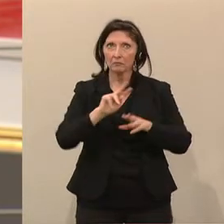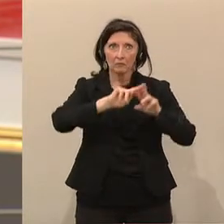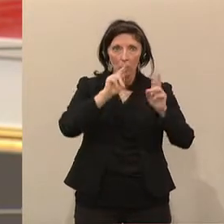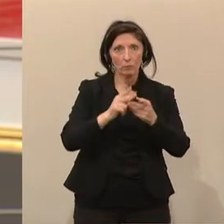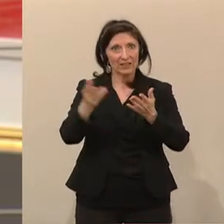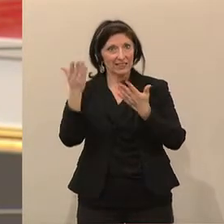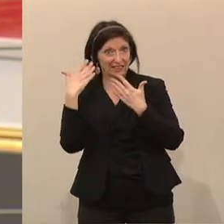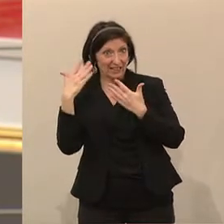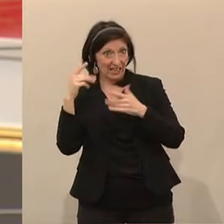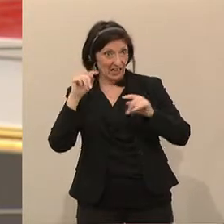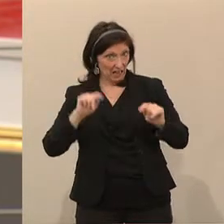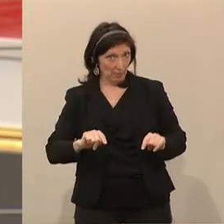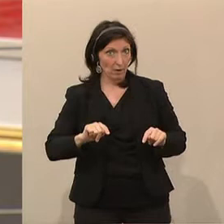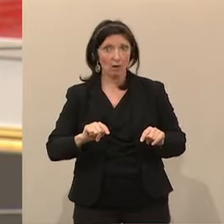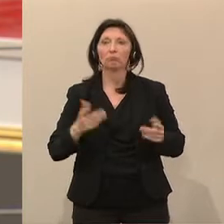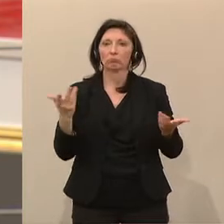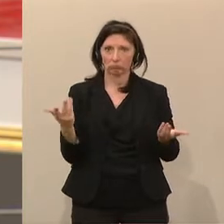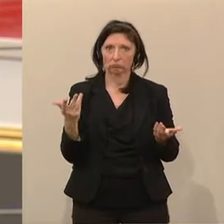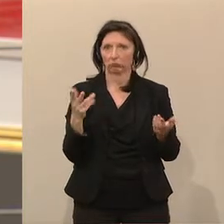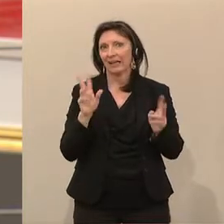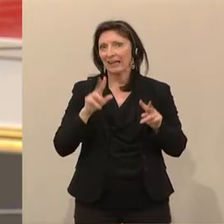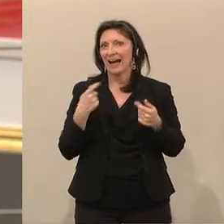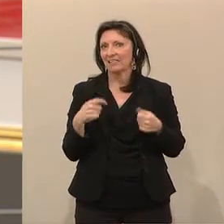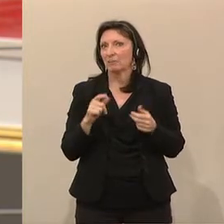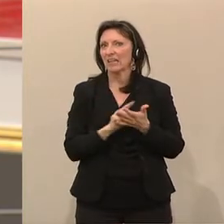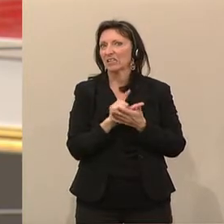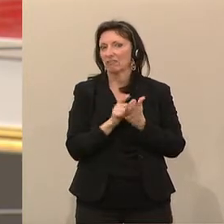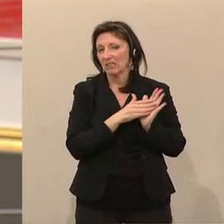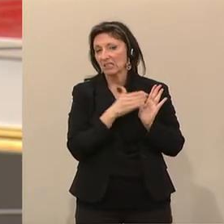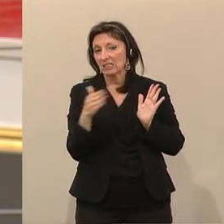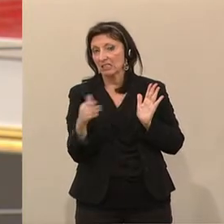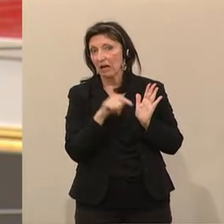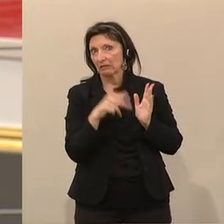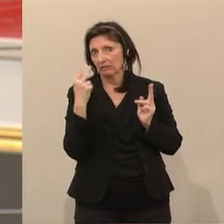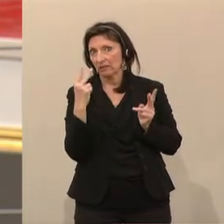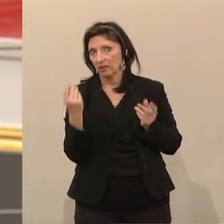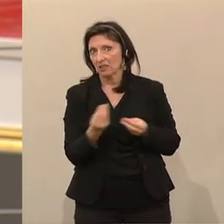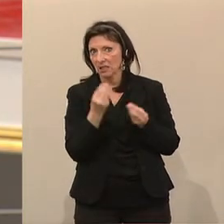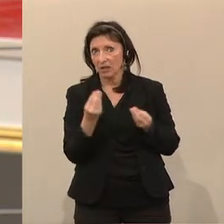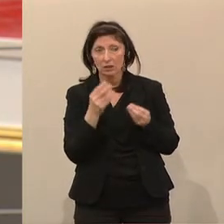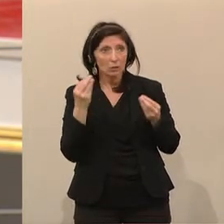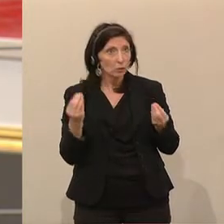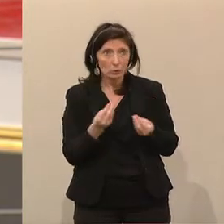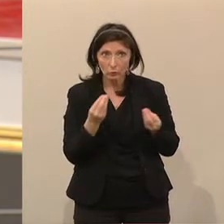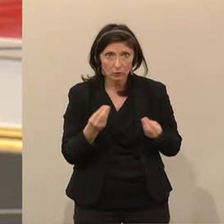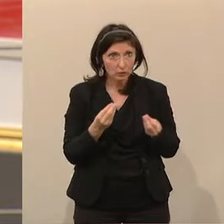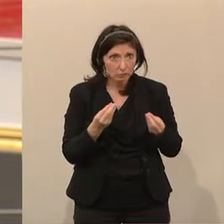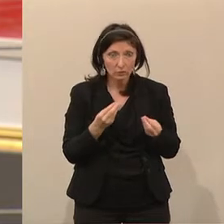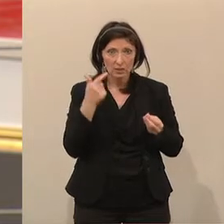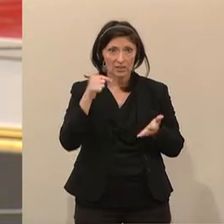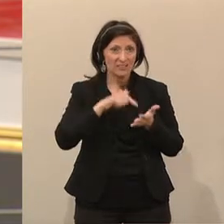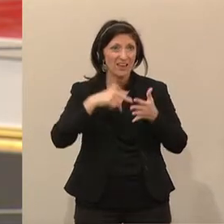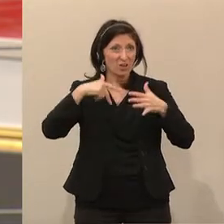zentraler Bereich unserer Arbeit im Rahmen der Ratspräsidentschaft sein, vor allem deswegen, weil ins zweite Halbjahr